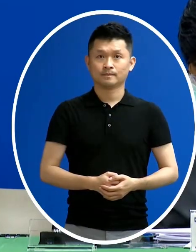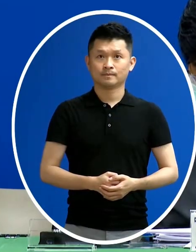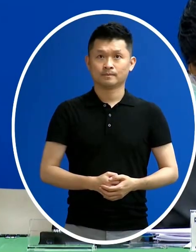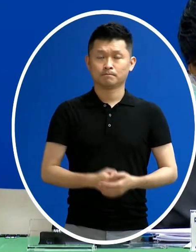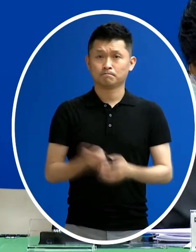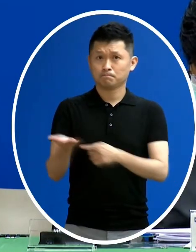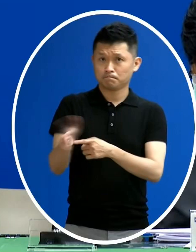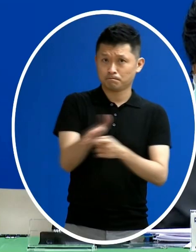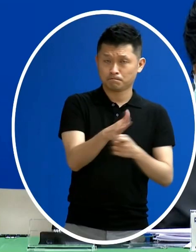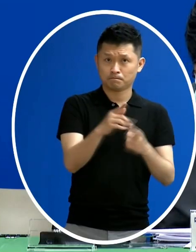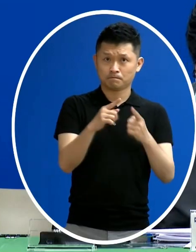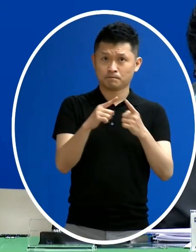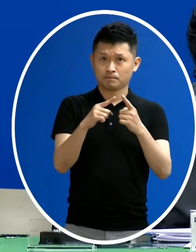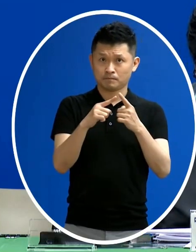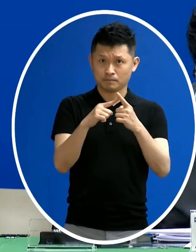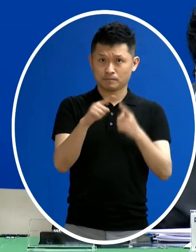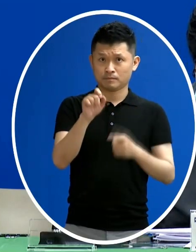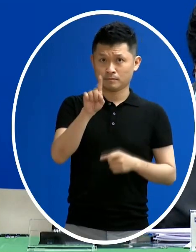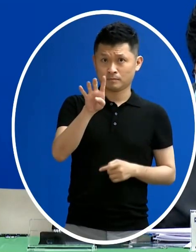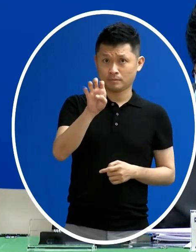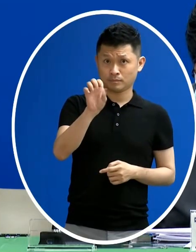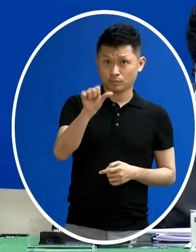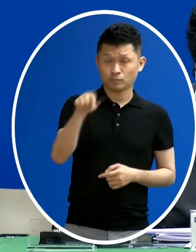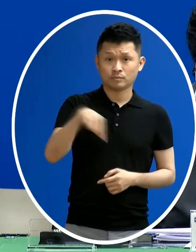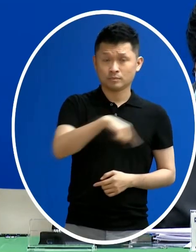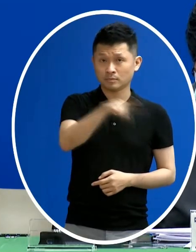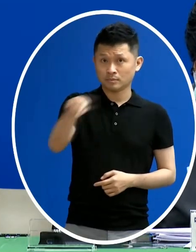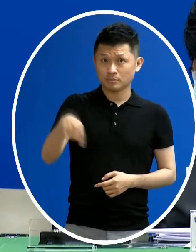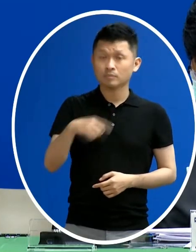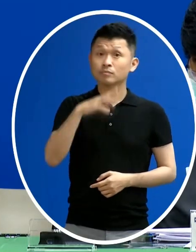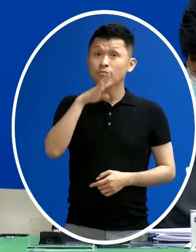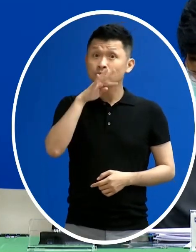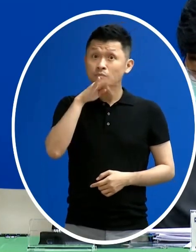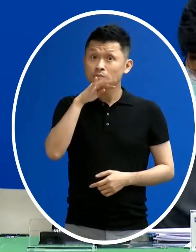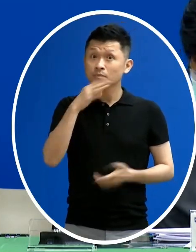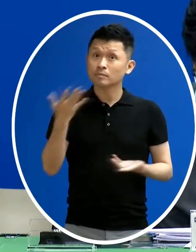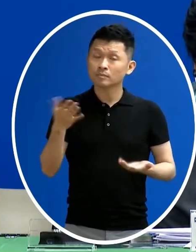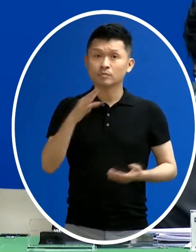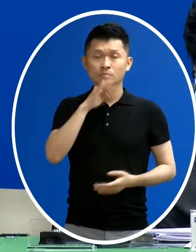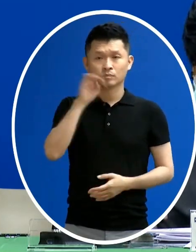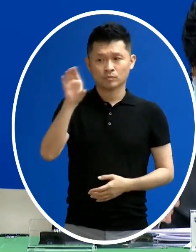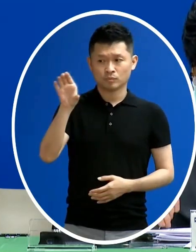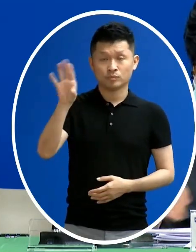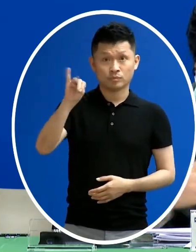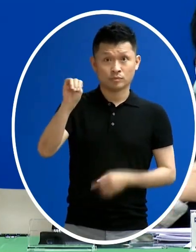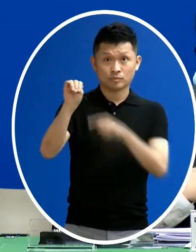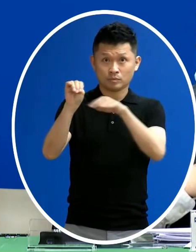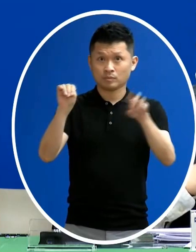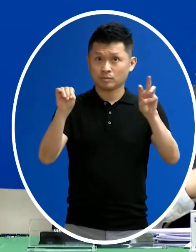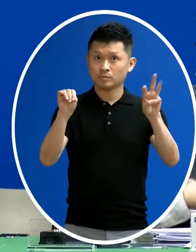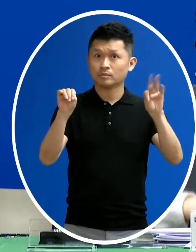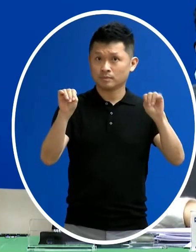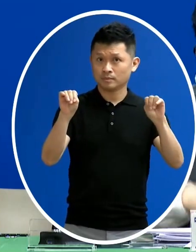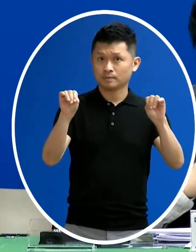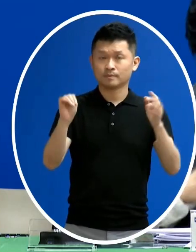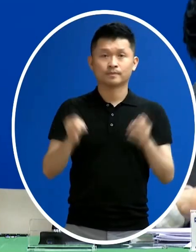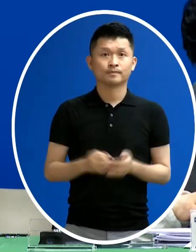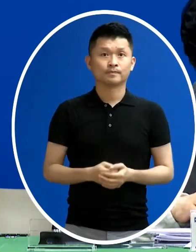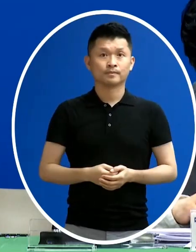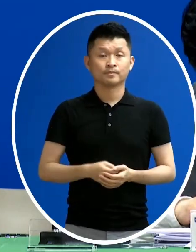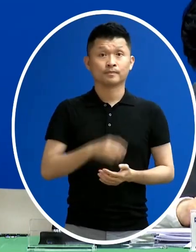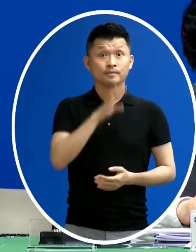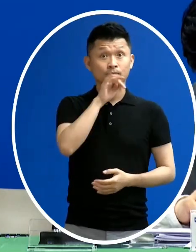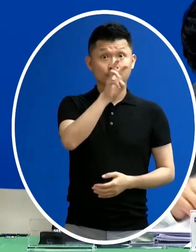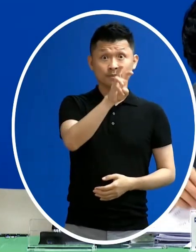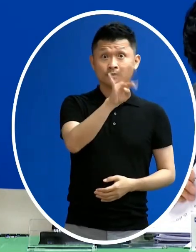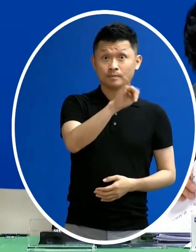145位的死亡個案當中 這個年齡層的分布是從90多歲到這個30多歲其中